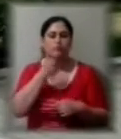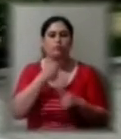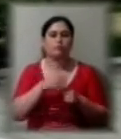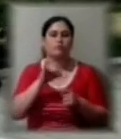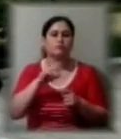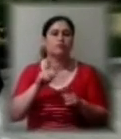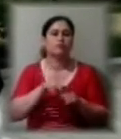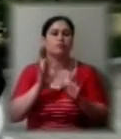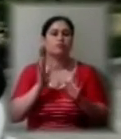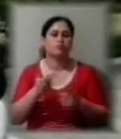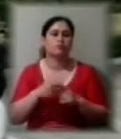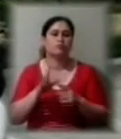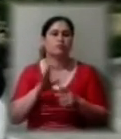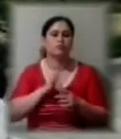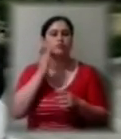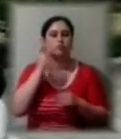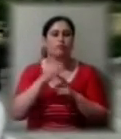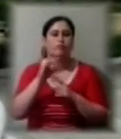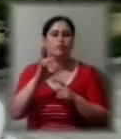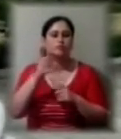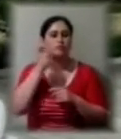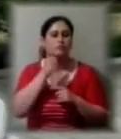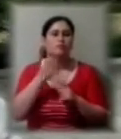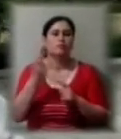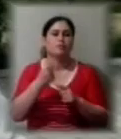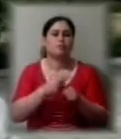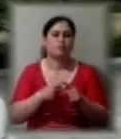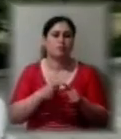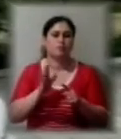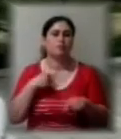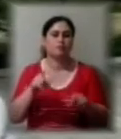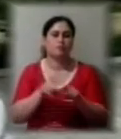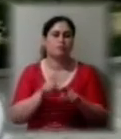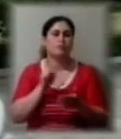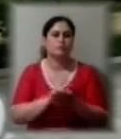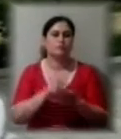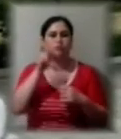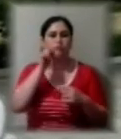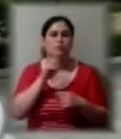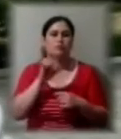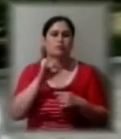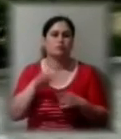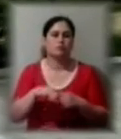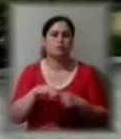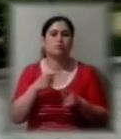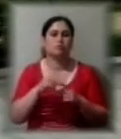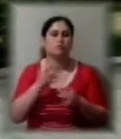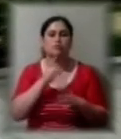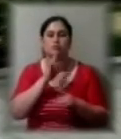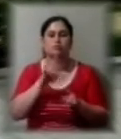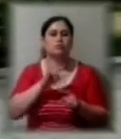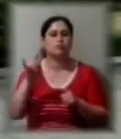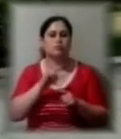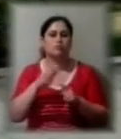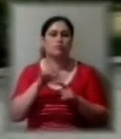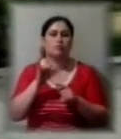надію, що в вересні місяці, в першій половині, обов'язково, хоча б український контент, якщо не будуть літати, літаки і кордони не відкриються,